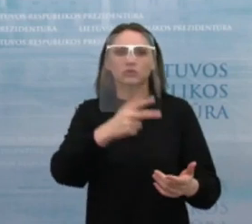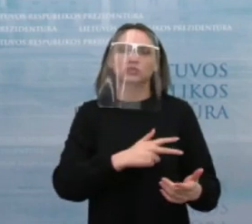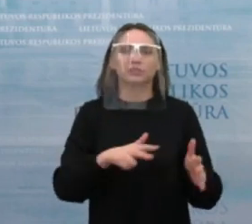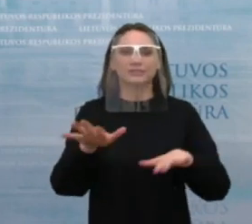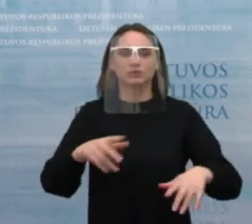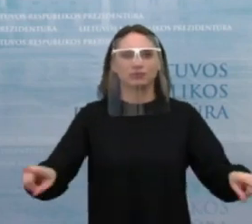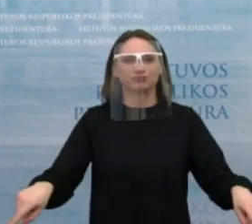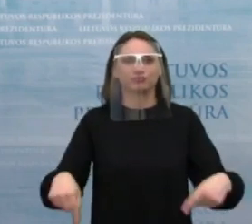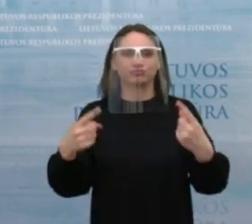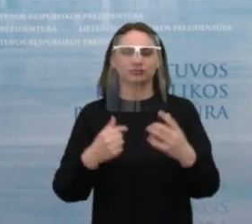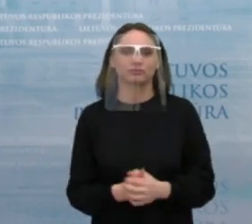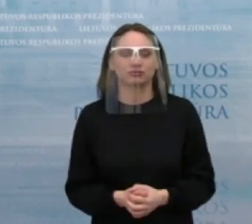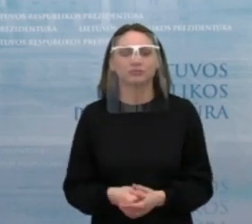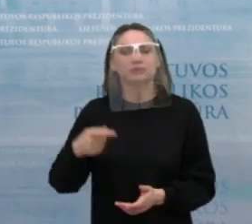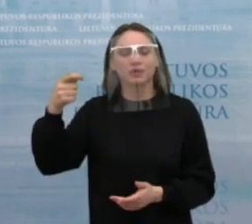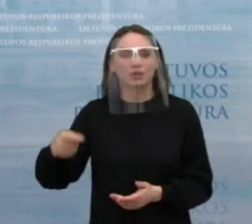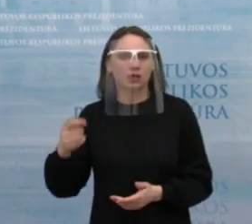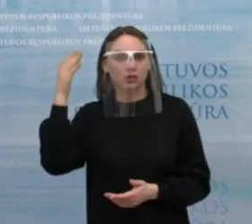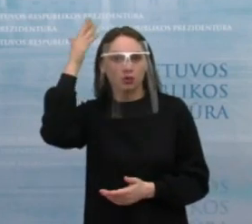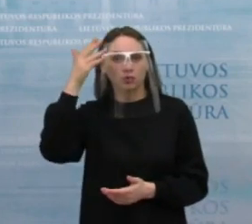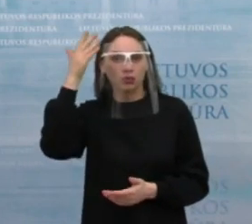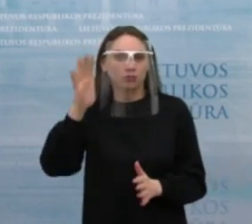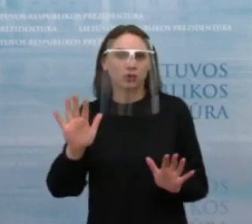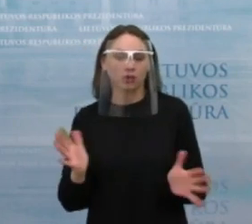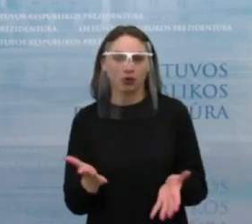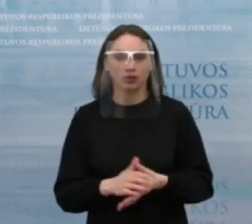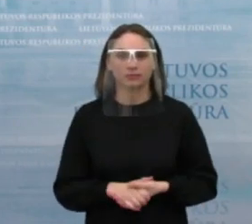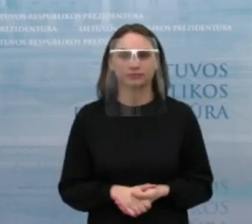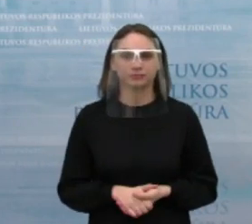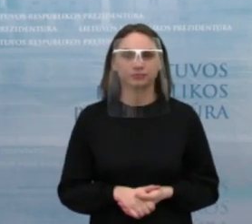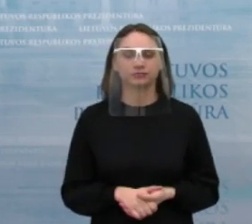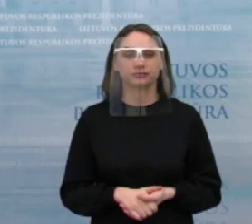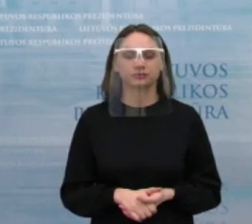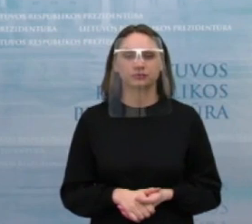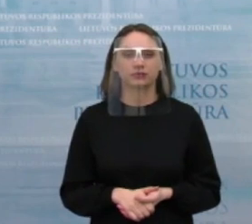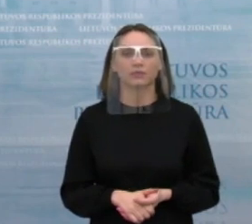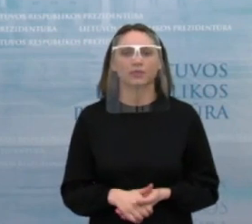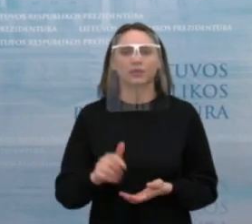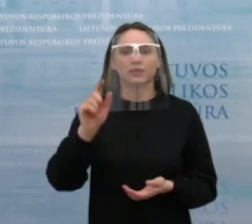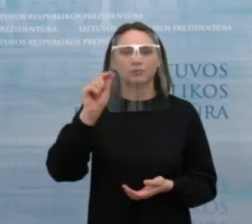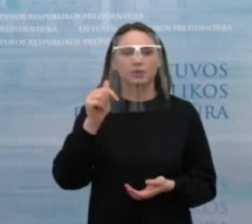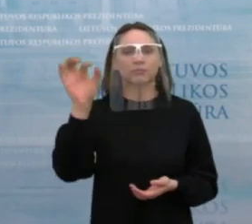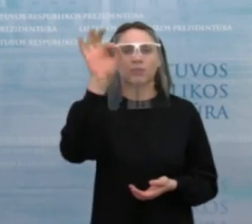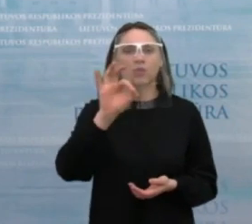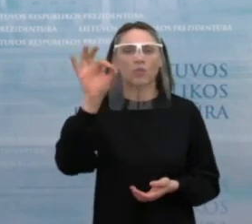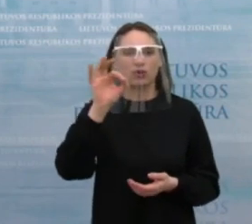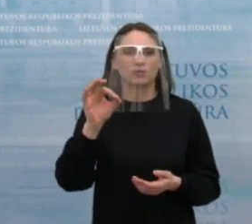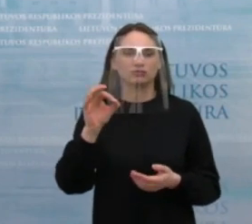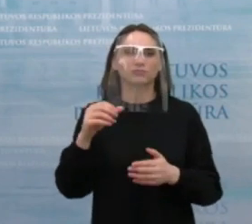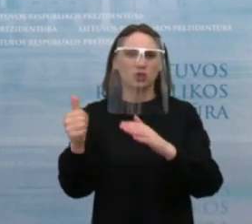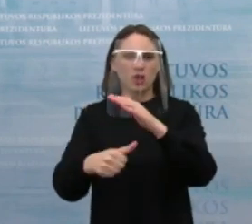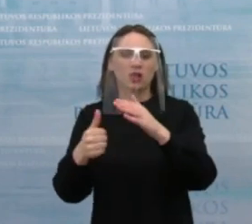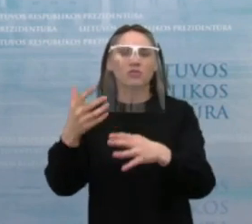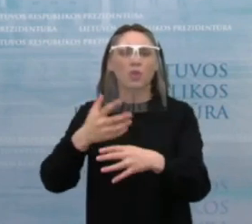Na visų pirma, prezidento nuomonė vertėtų peržiūrėti nedarbo draudimo sistemą, nes tai yra ta